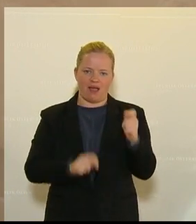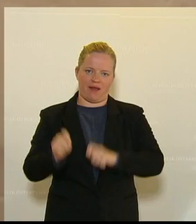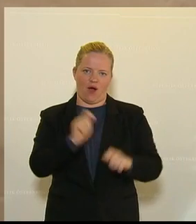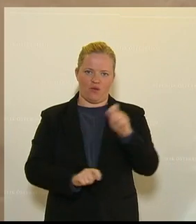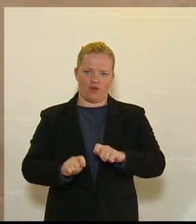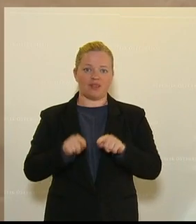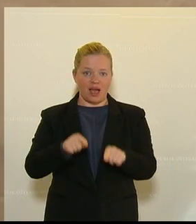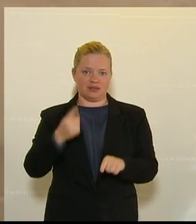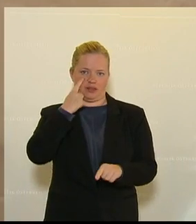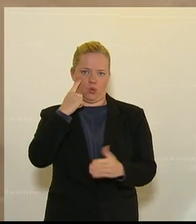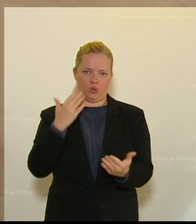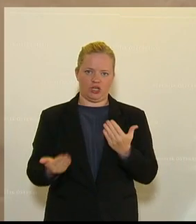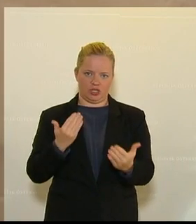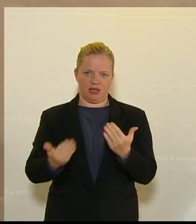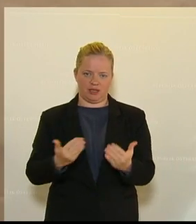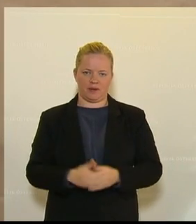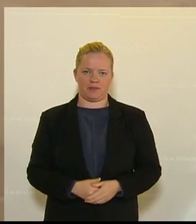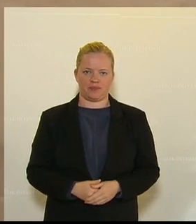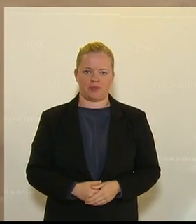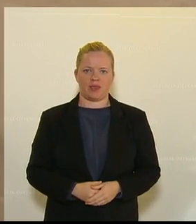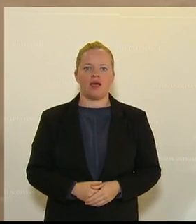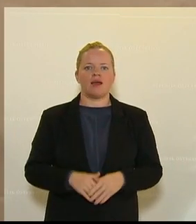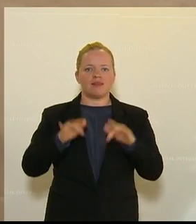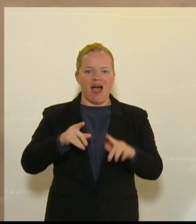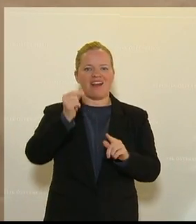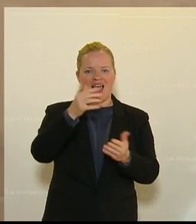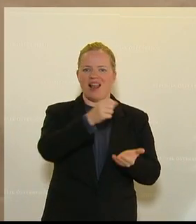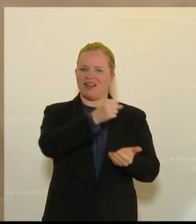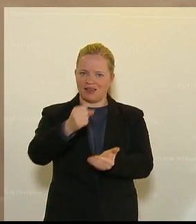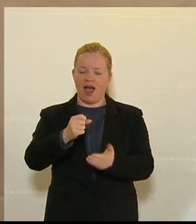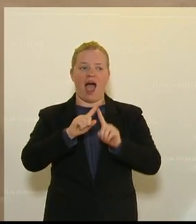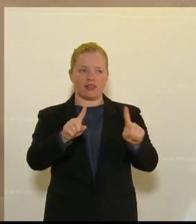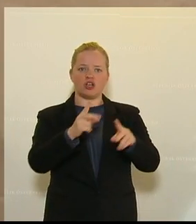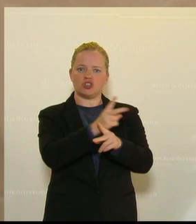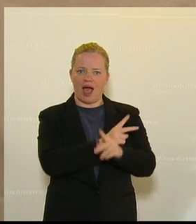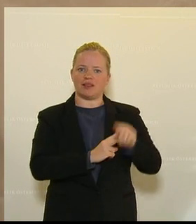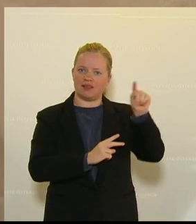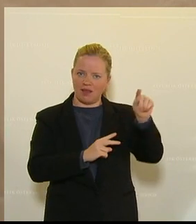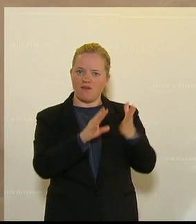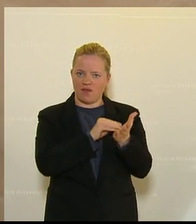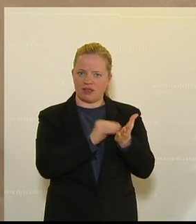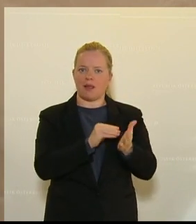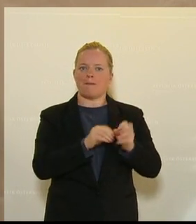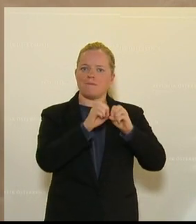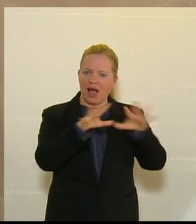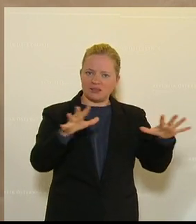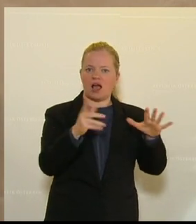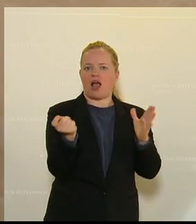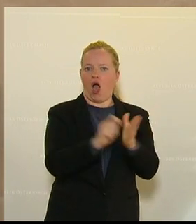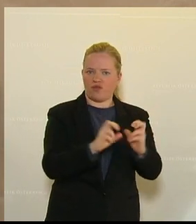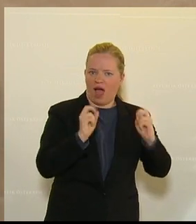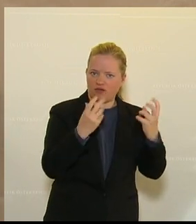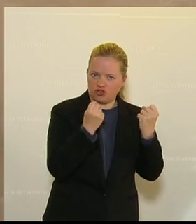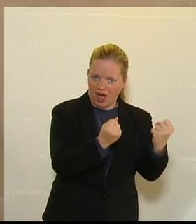sogenanntes Helikoptergeld, das in anderen Staaten eingesetzt wird, um die Massenkaufkraft zu stärken.